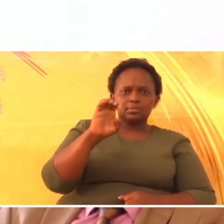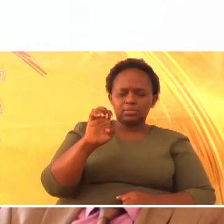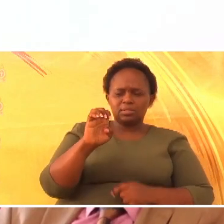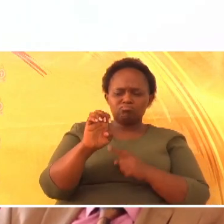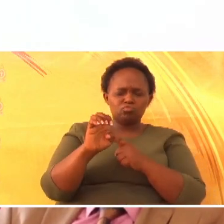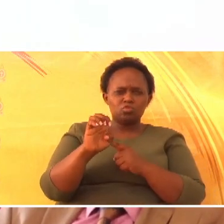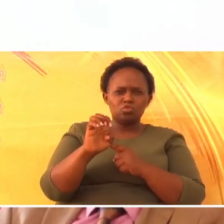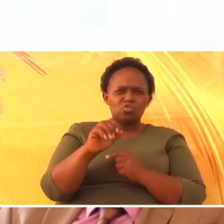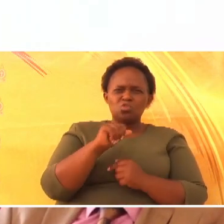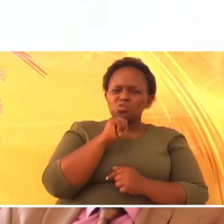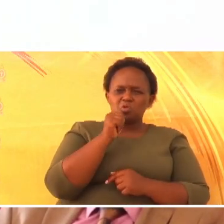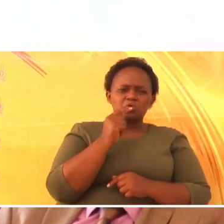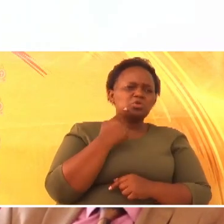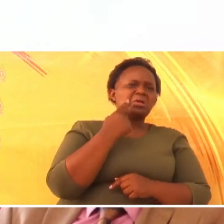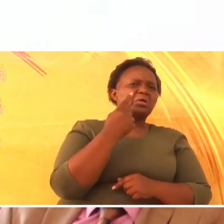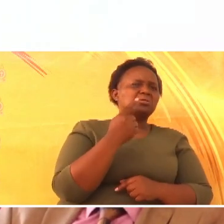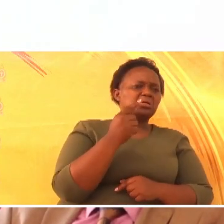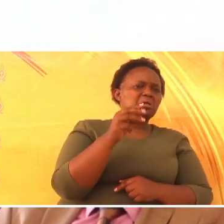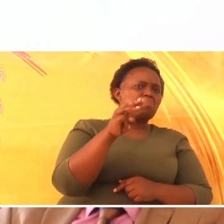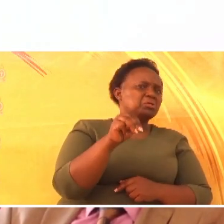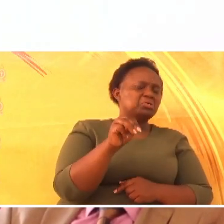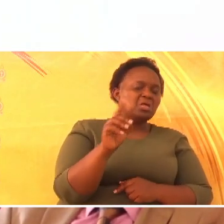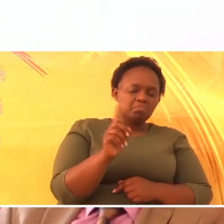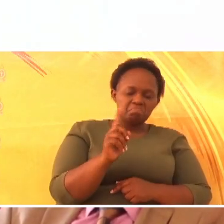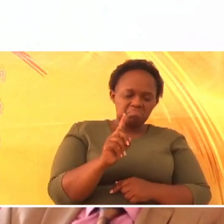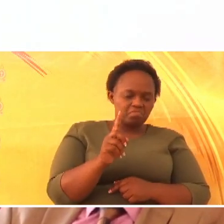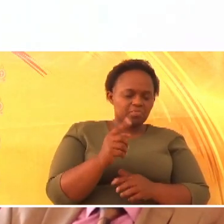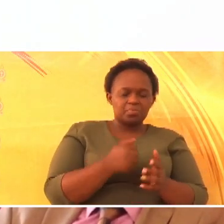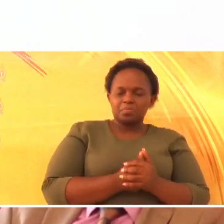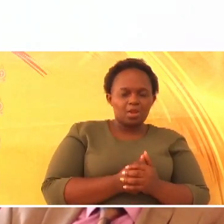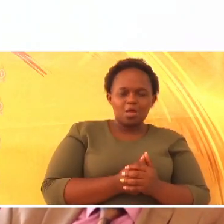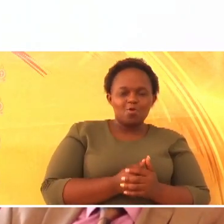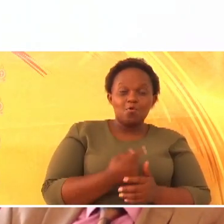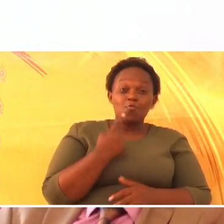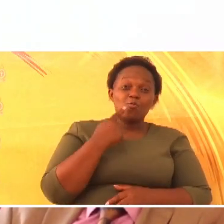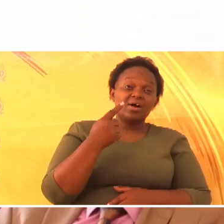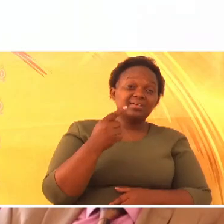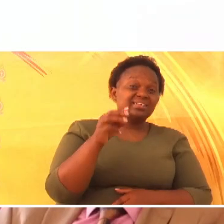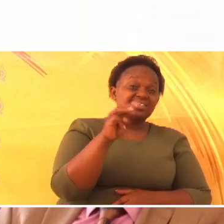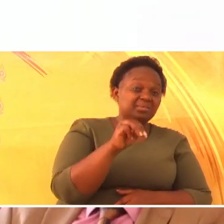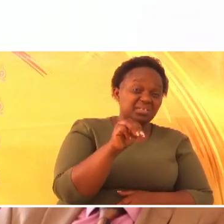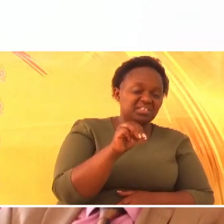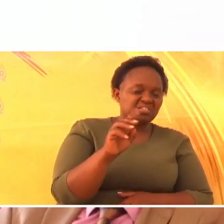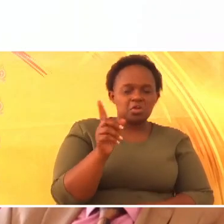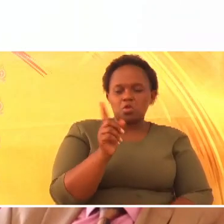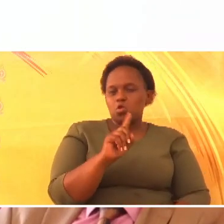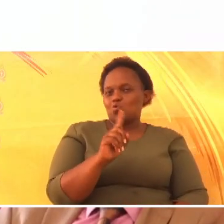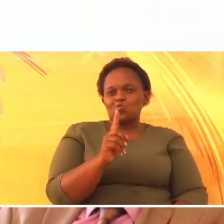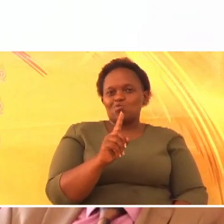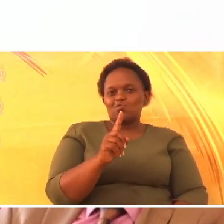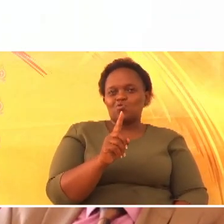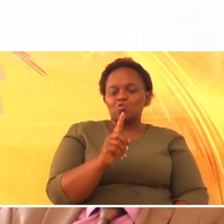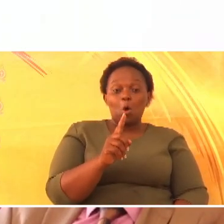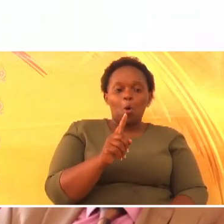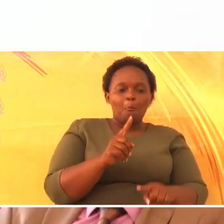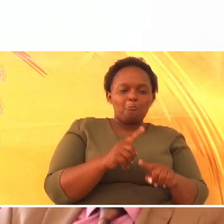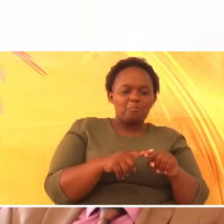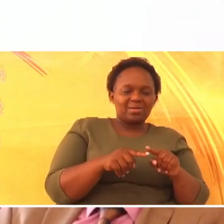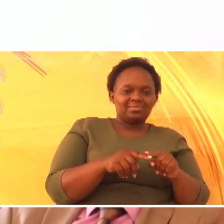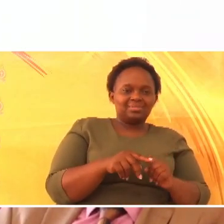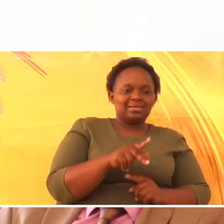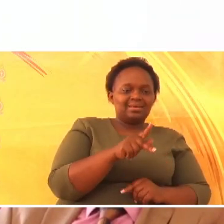100 meters, siyo mbio ya meter miya moja, ni mbio ya kilometer